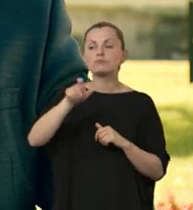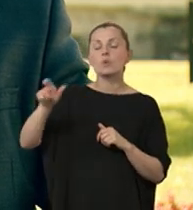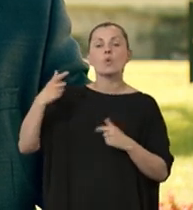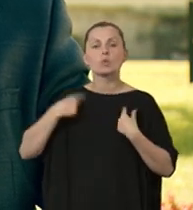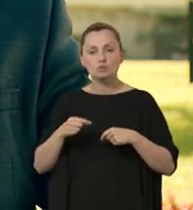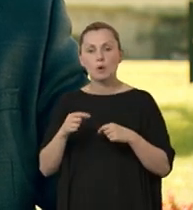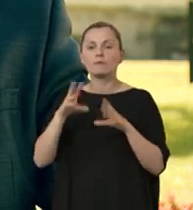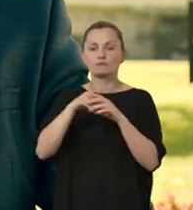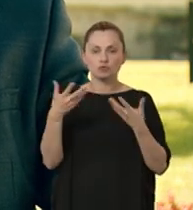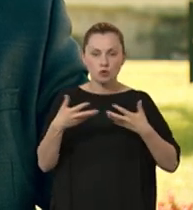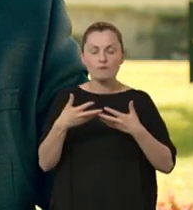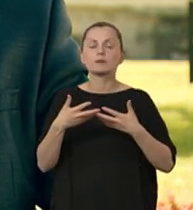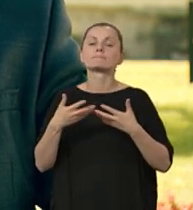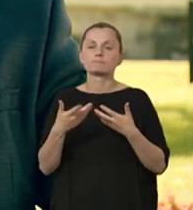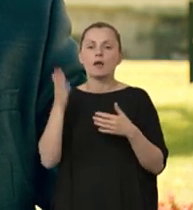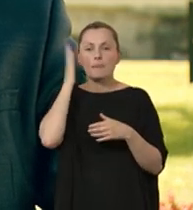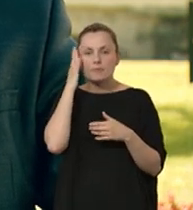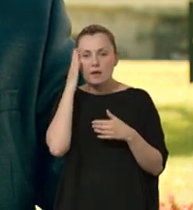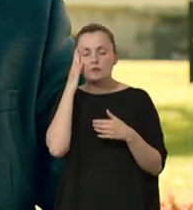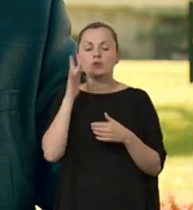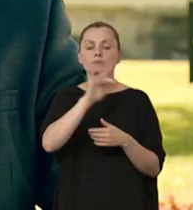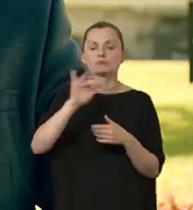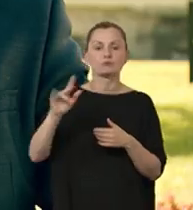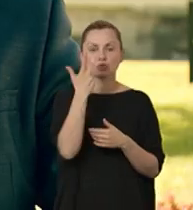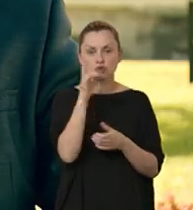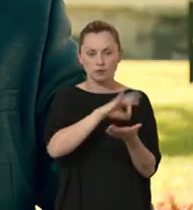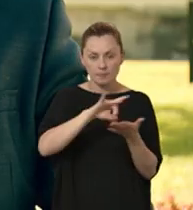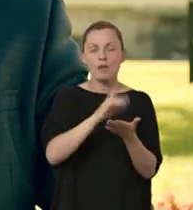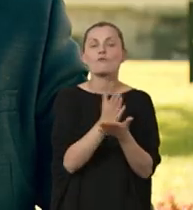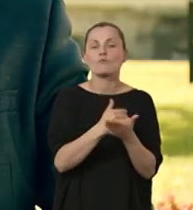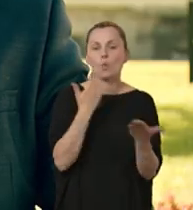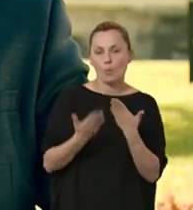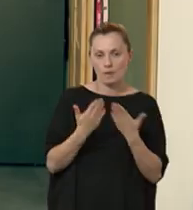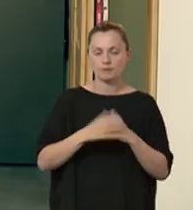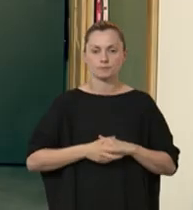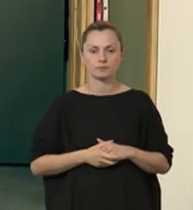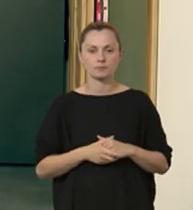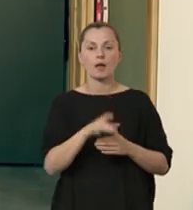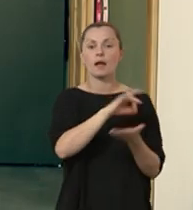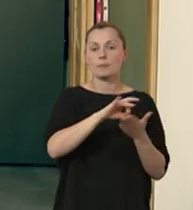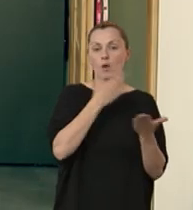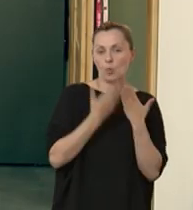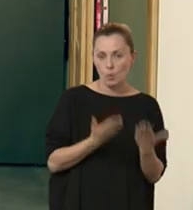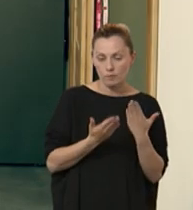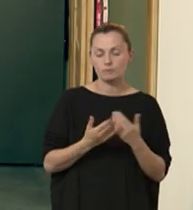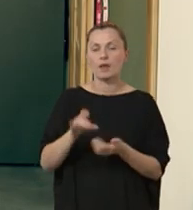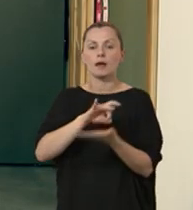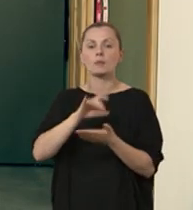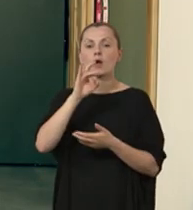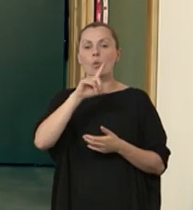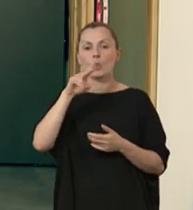Te osoby w ramach Stowarzyszenia zamieszkują na terenie trzech gmin w województwie lubelskim. Są to gmina Lublin,